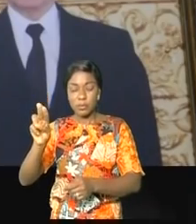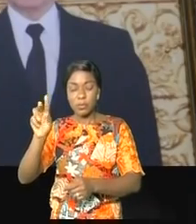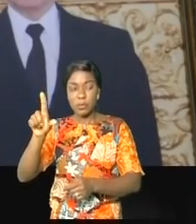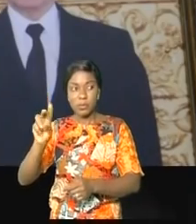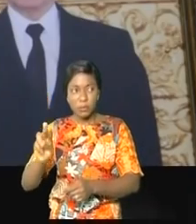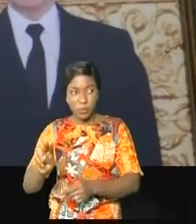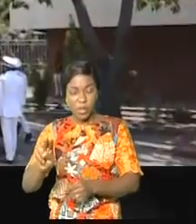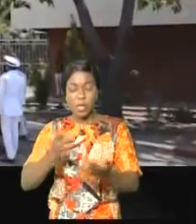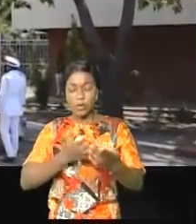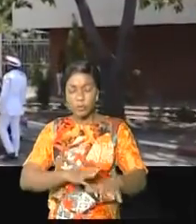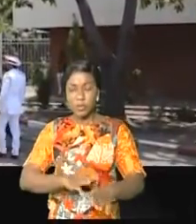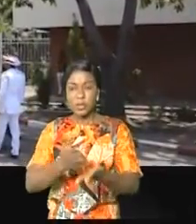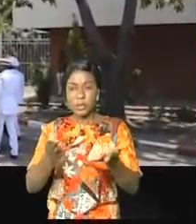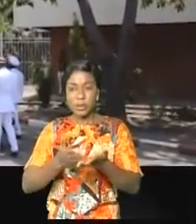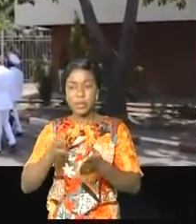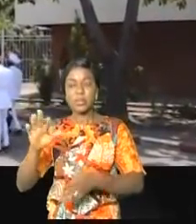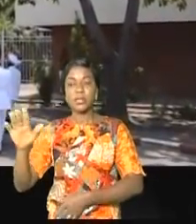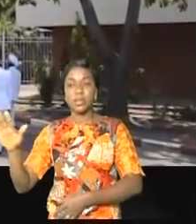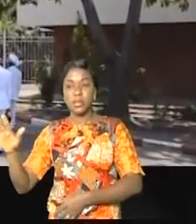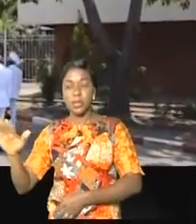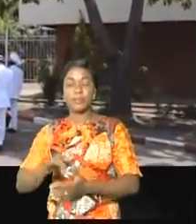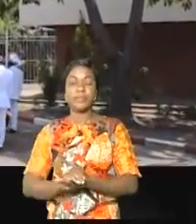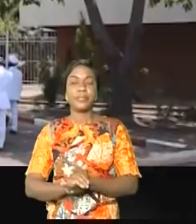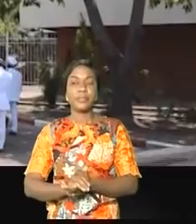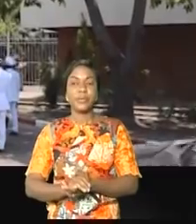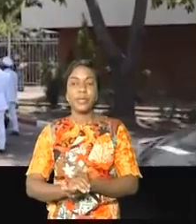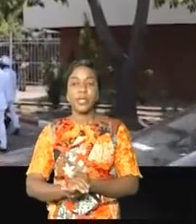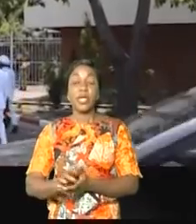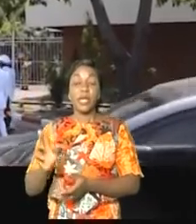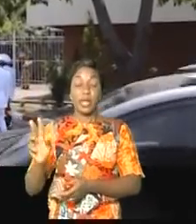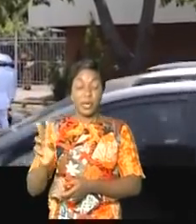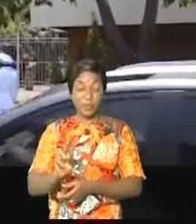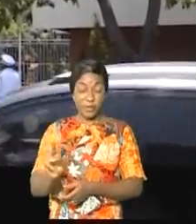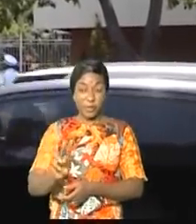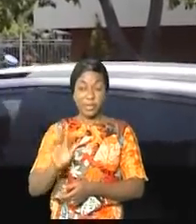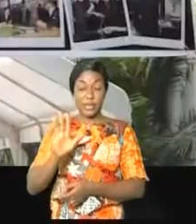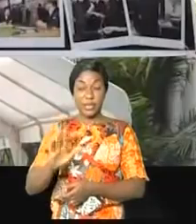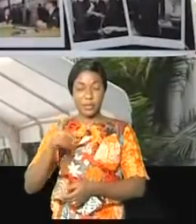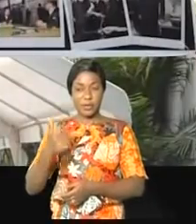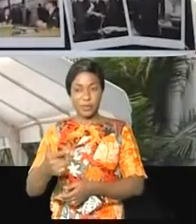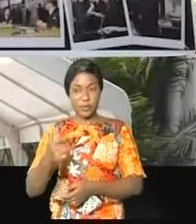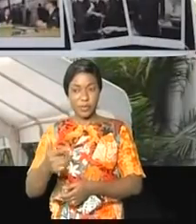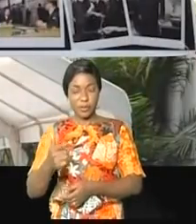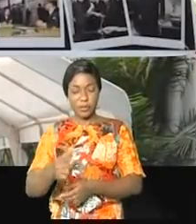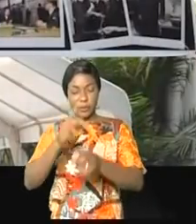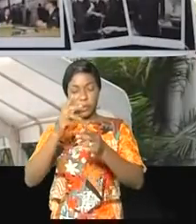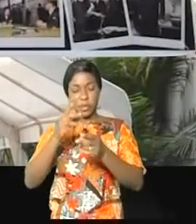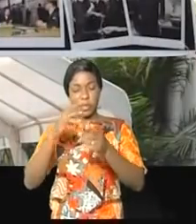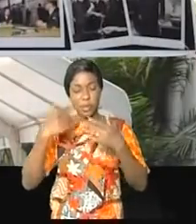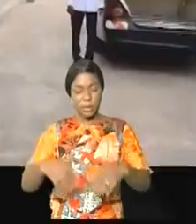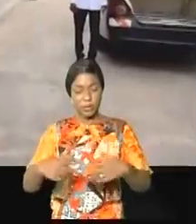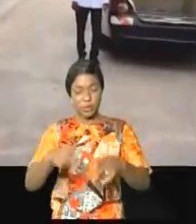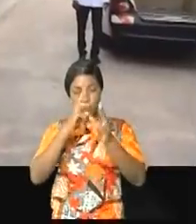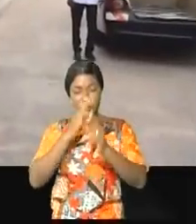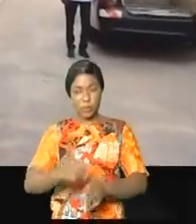janvier 2021 de suite d'une courte maladie. Le vendredi 5 février, une cérémonie d'hommage était organisée